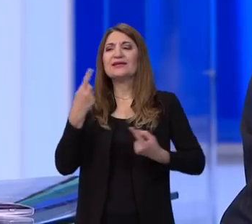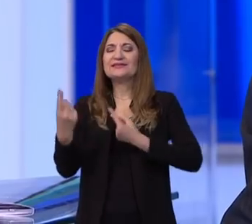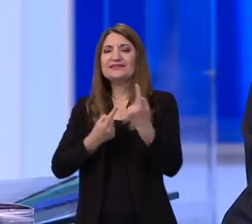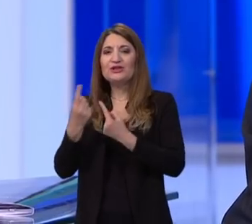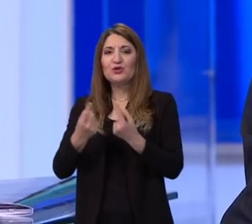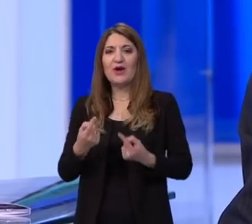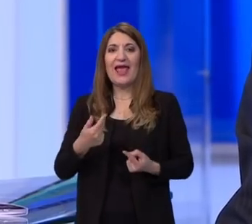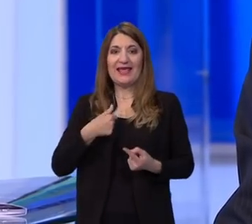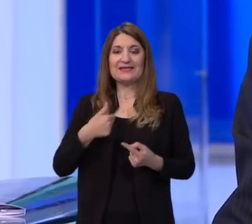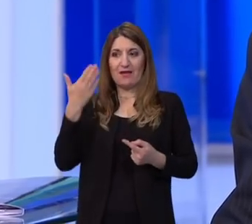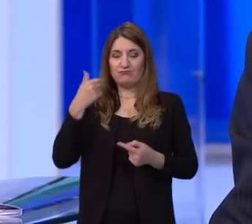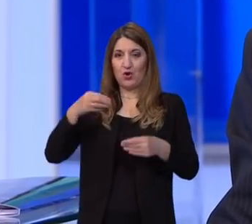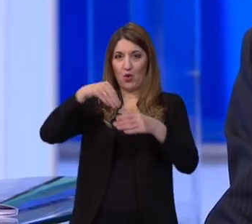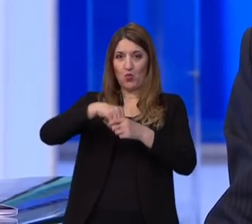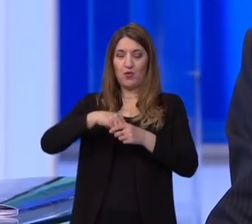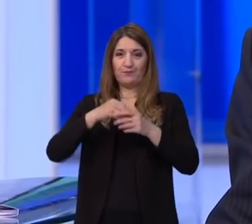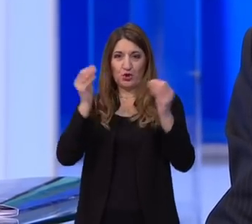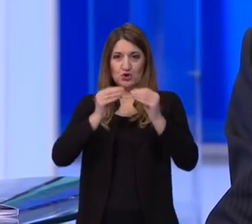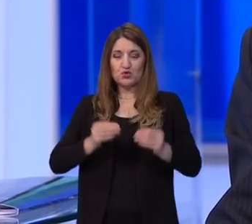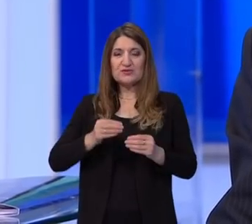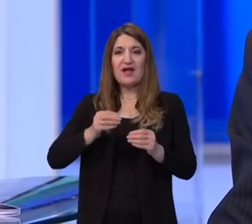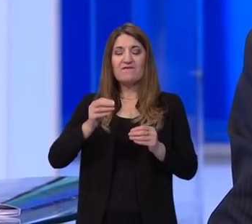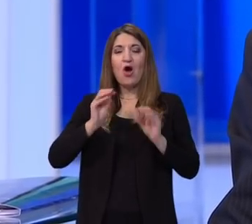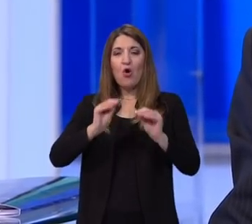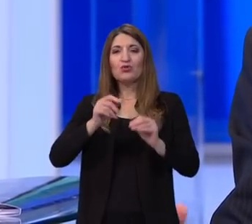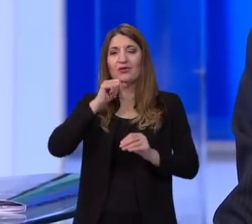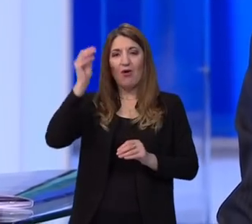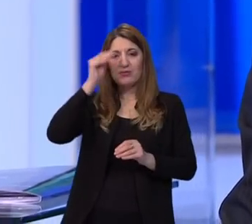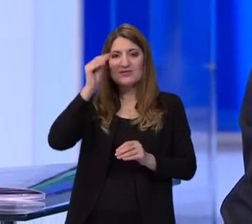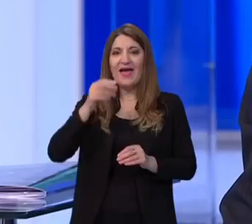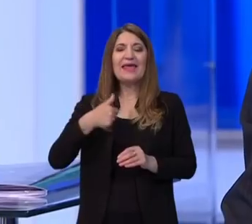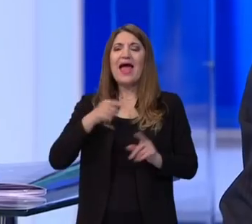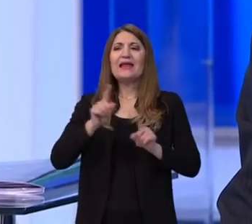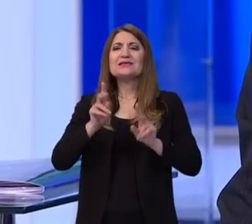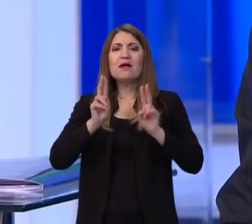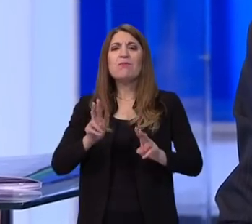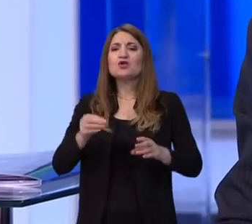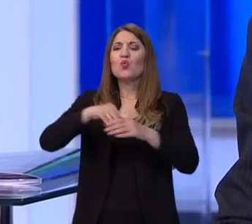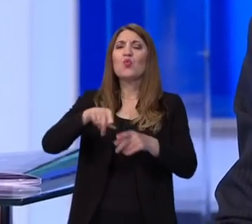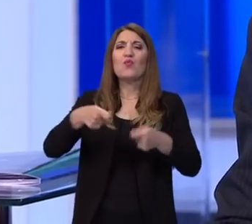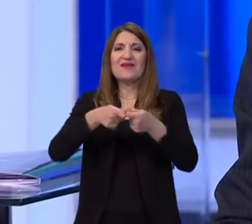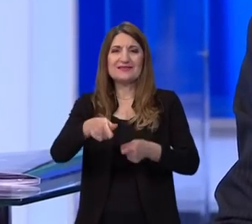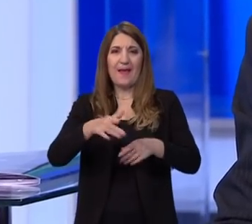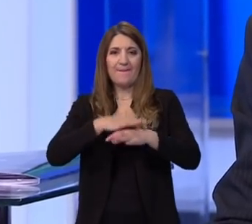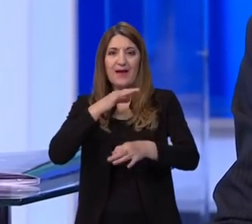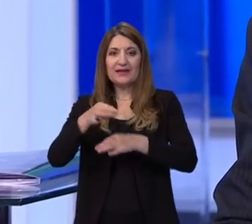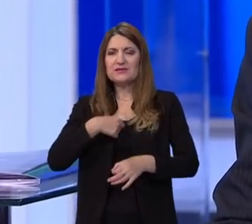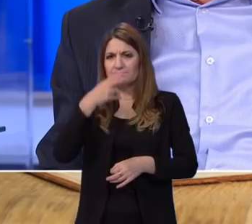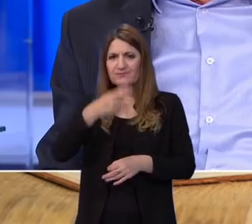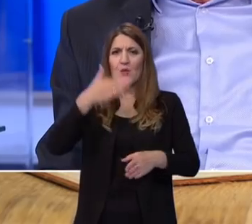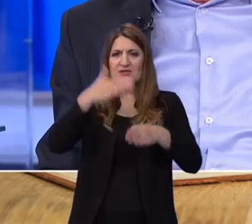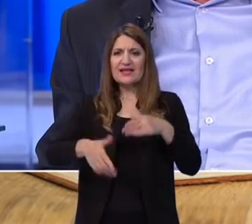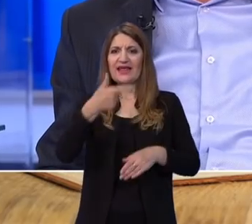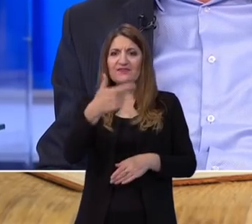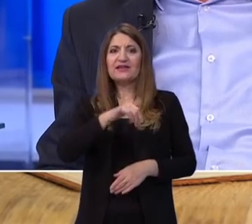kad sam participirao u sustav odgove obrazovanja, unato što me što nisam bio involviran izravno u državnu maturu, tvrdio da u poslednjih 20